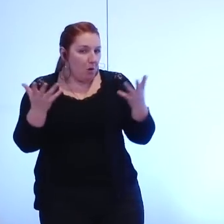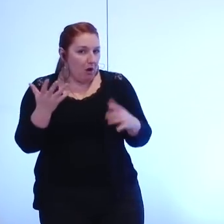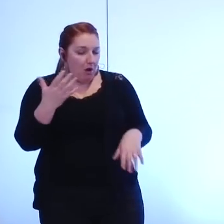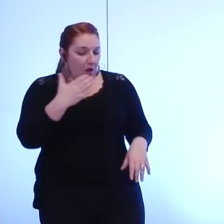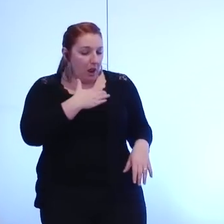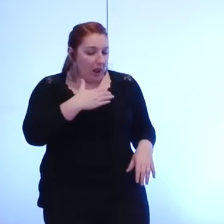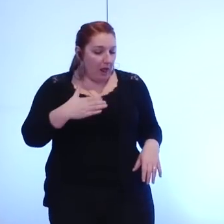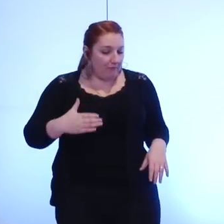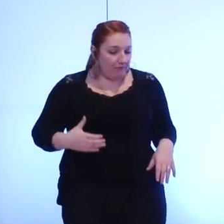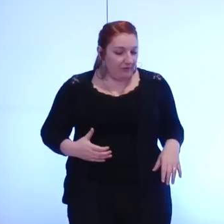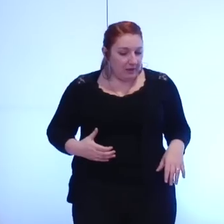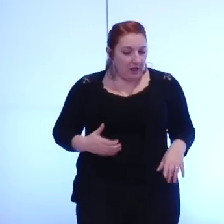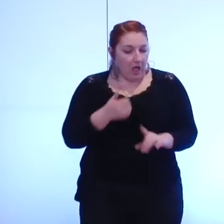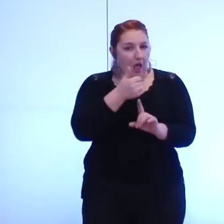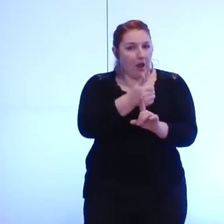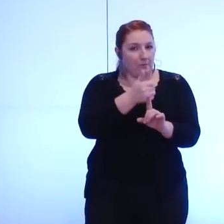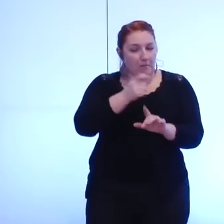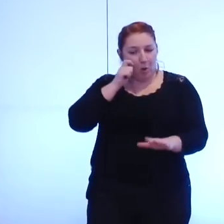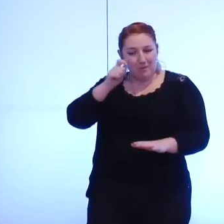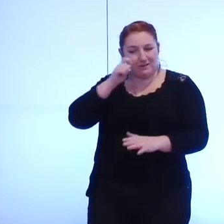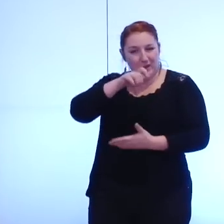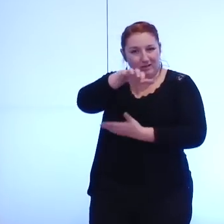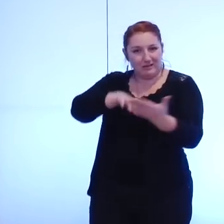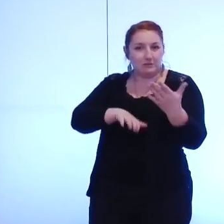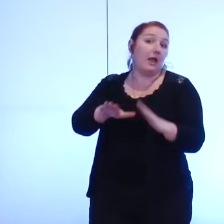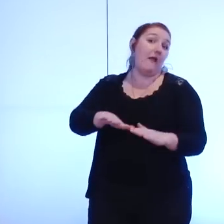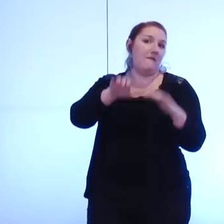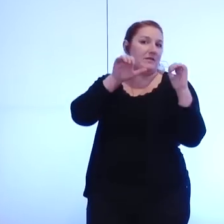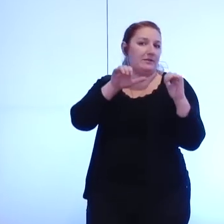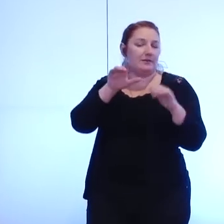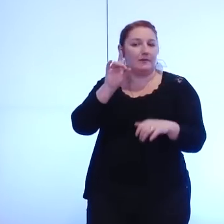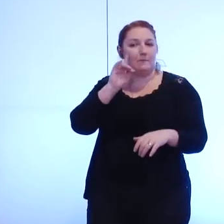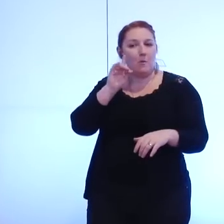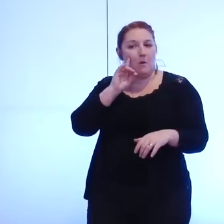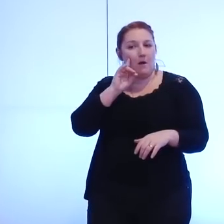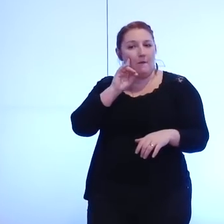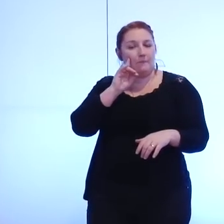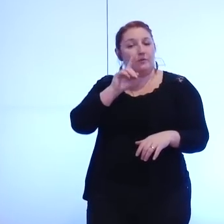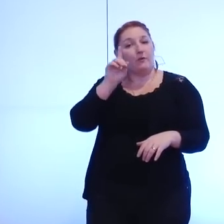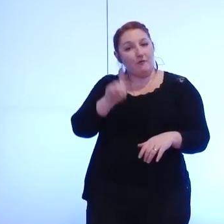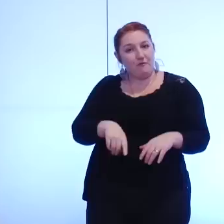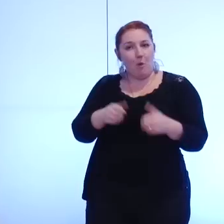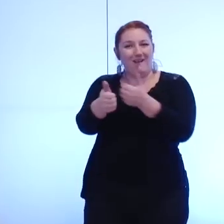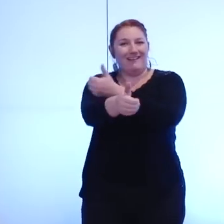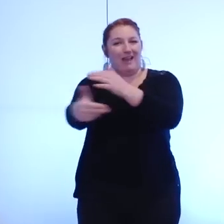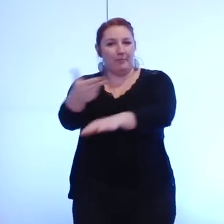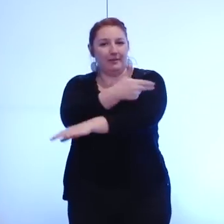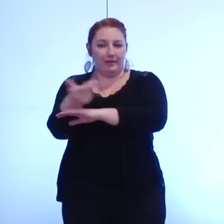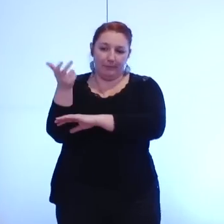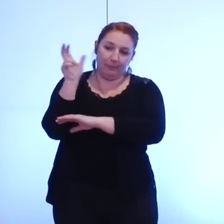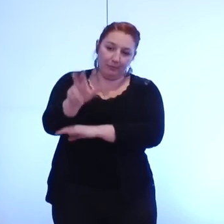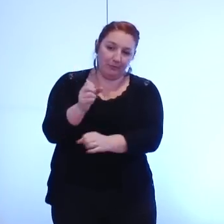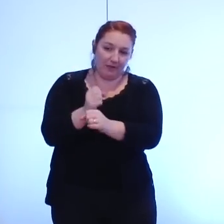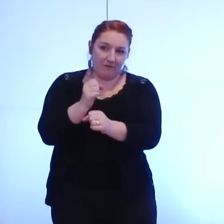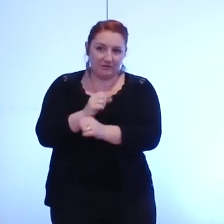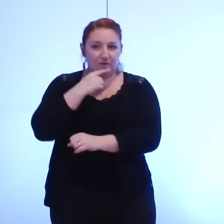sa propre expertise parce qu'à ce moment là il aurait fallu que le cabinet qui réalise ce travail ça passe par la commission